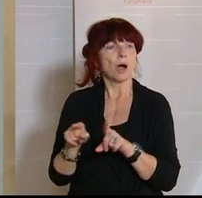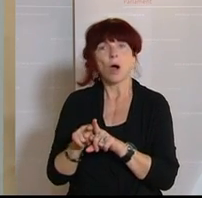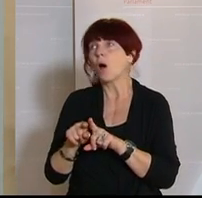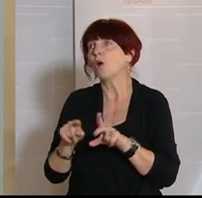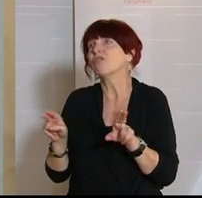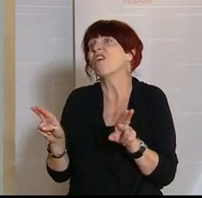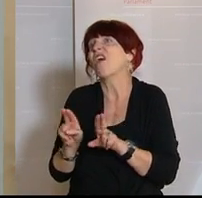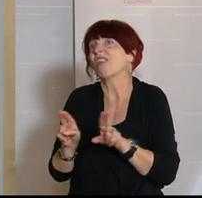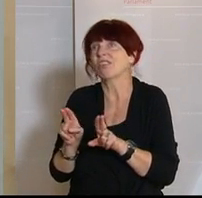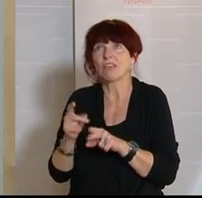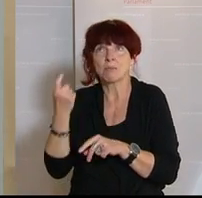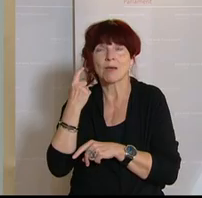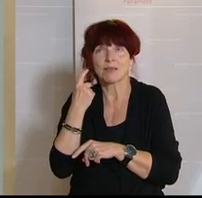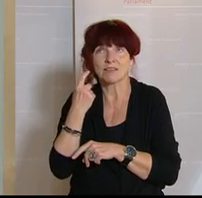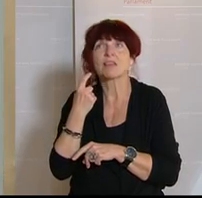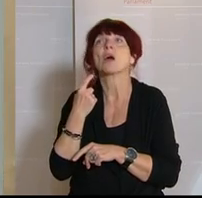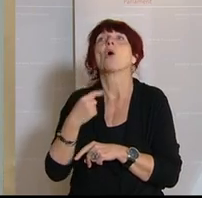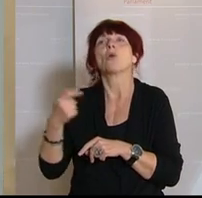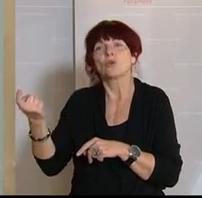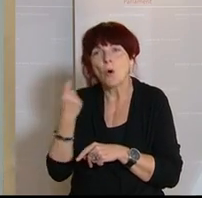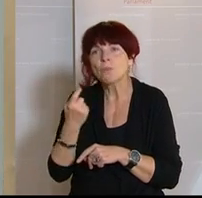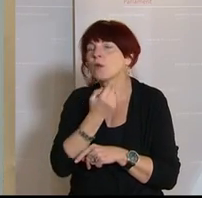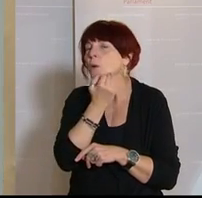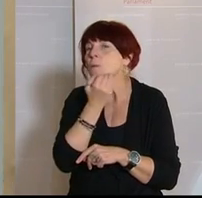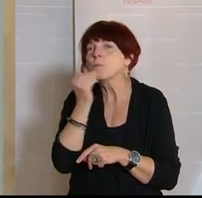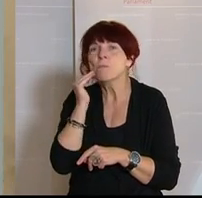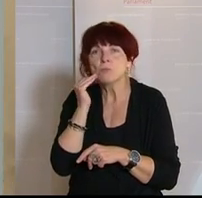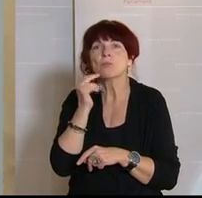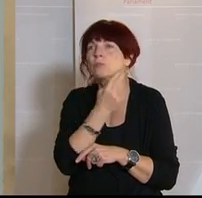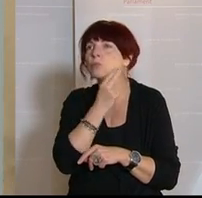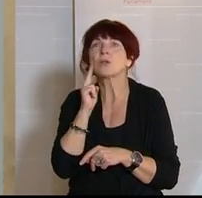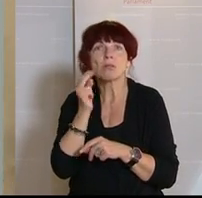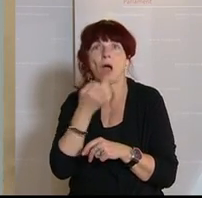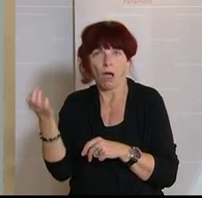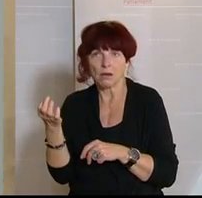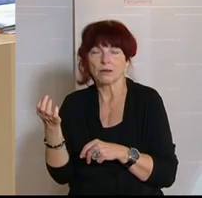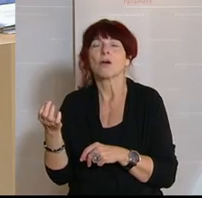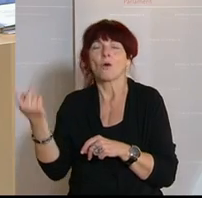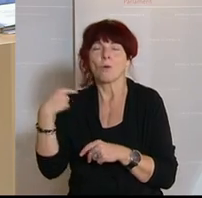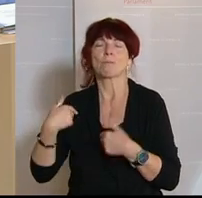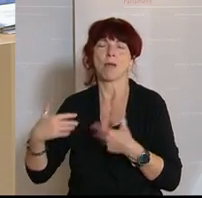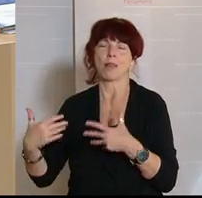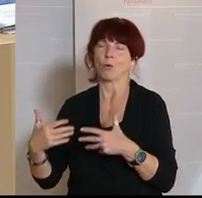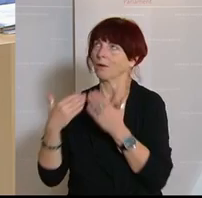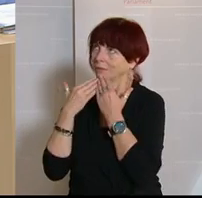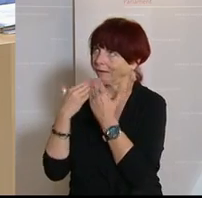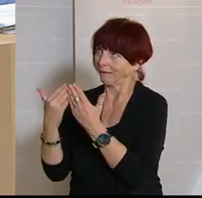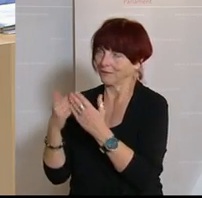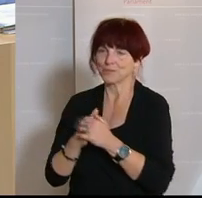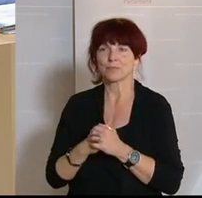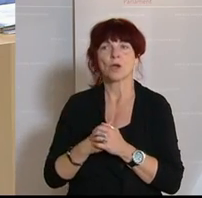vor der Tür. Ich bin froh, dass es hier zu Lockerungen kommen wird. Jetzt danke auch dafür. 75 Prozent der